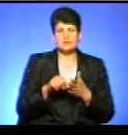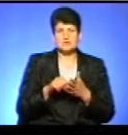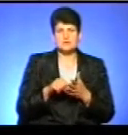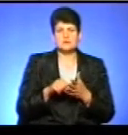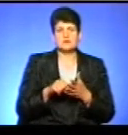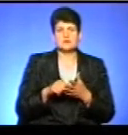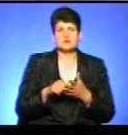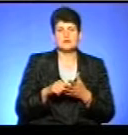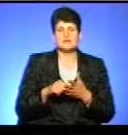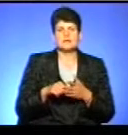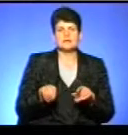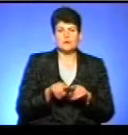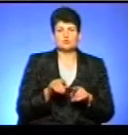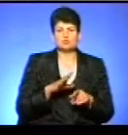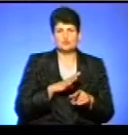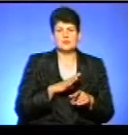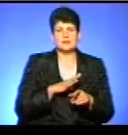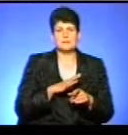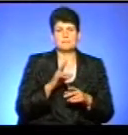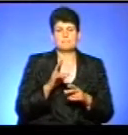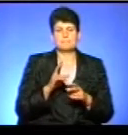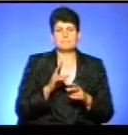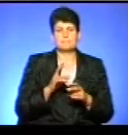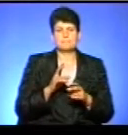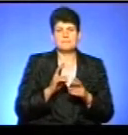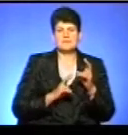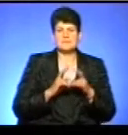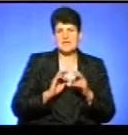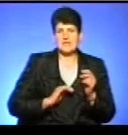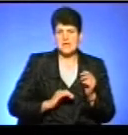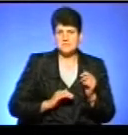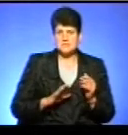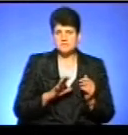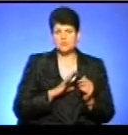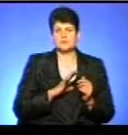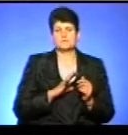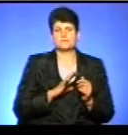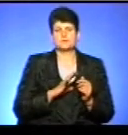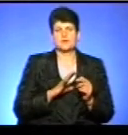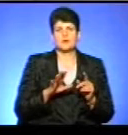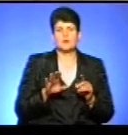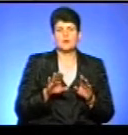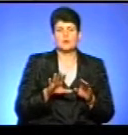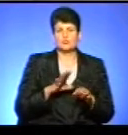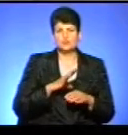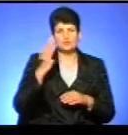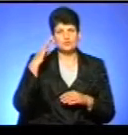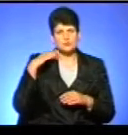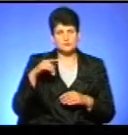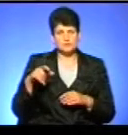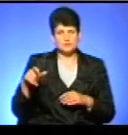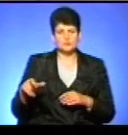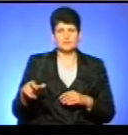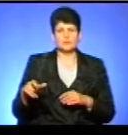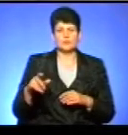Також були і підприємці, і також були і нагородні люди, так